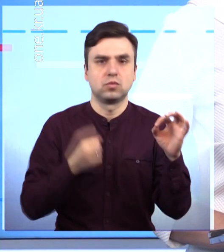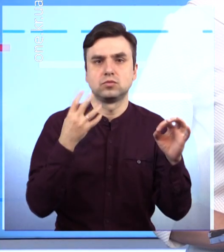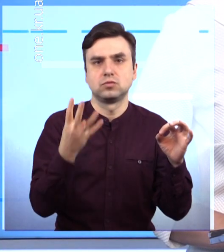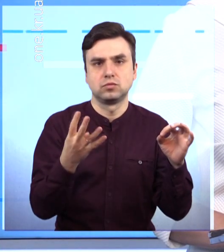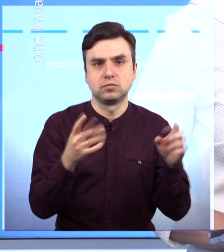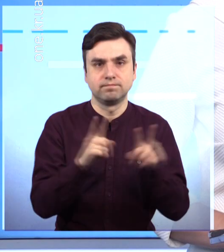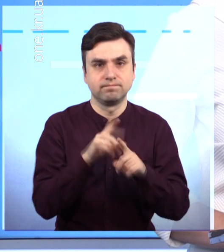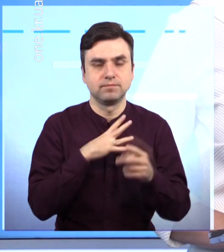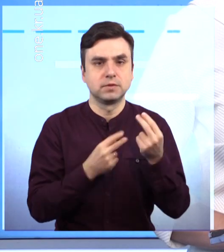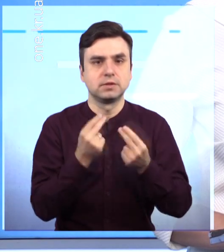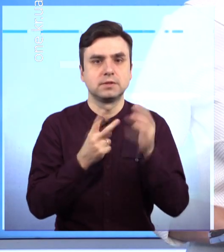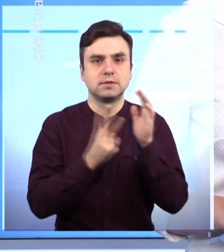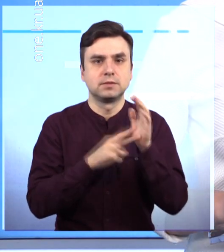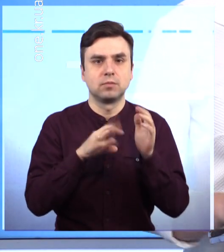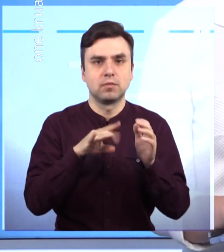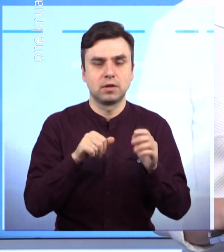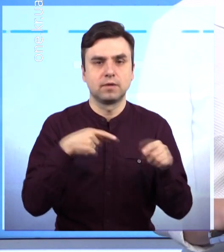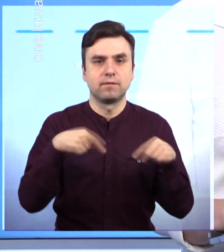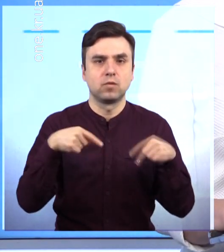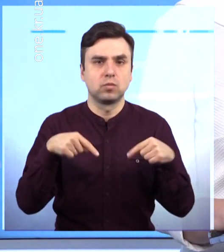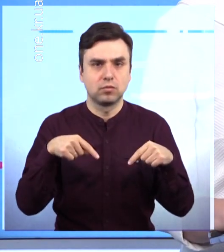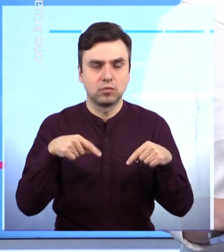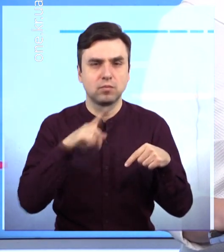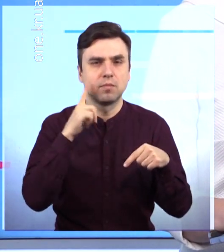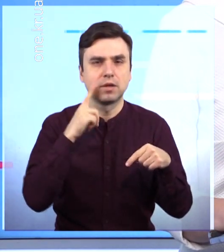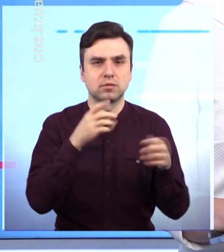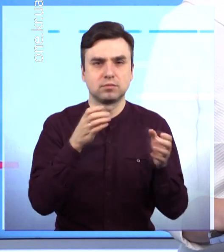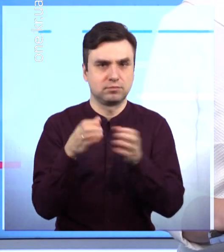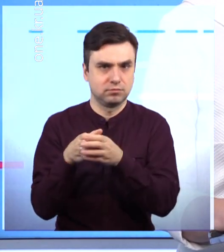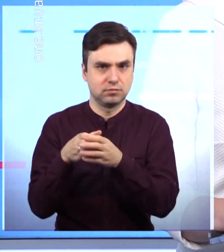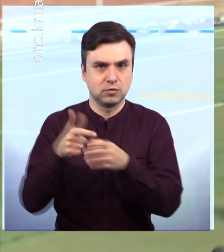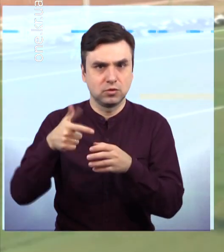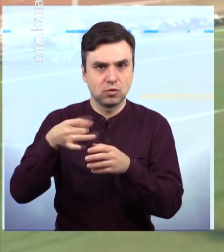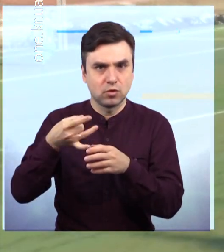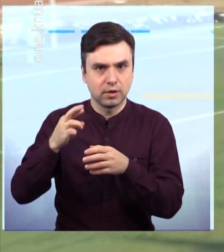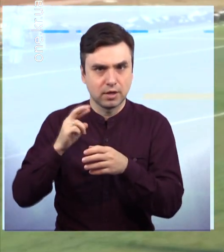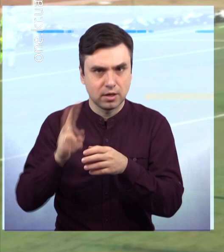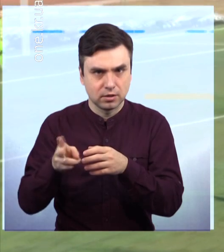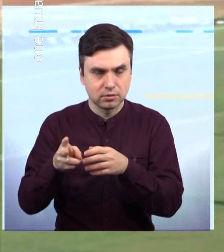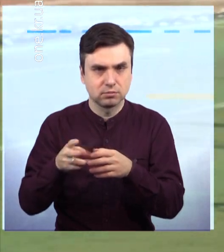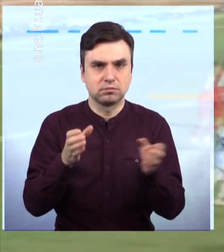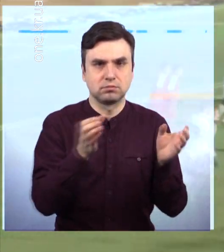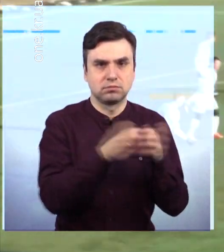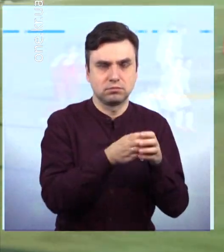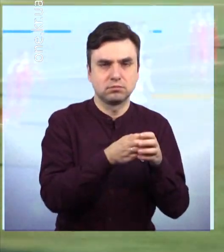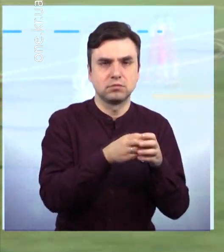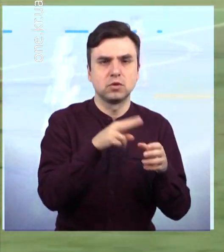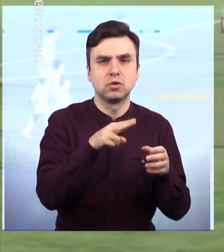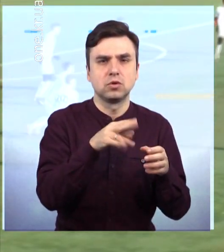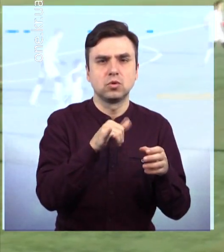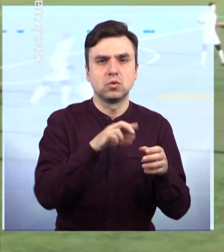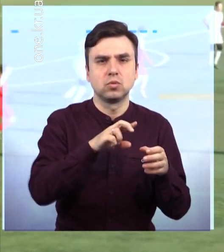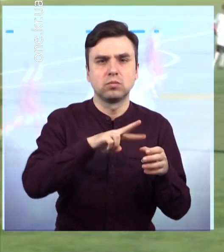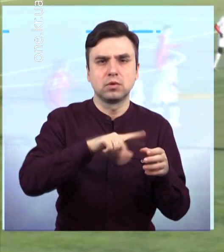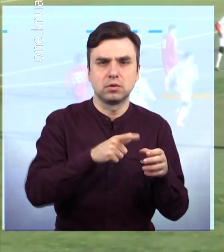березня у футбольному поєдинку молодіжний склад гірника та дубль Кривбасу. Незважаючи на товариський характер гри,